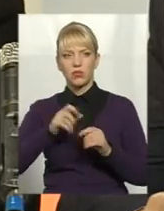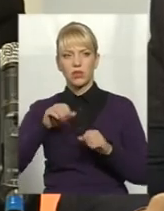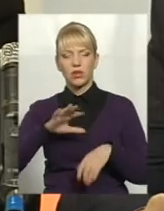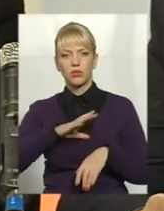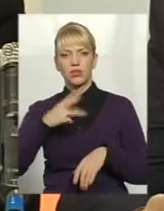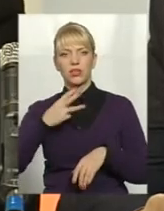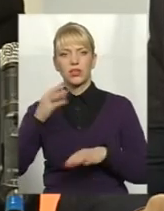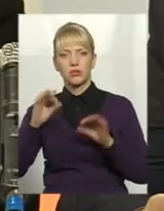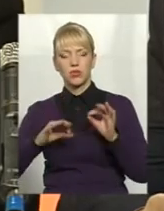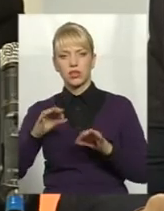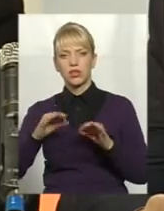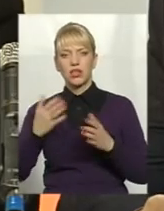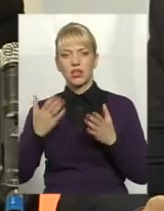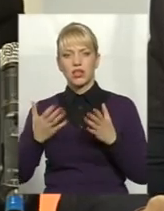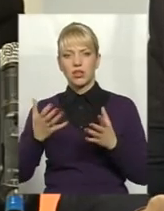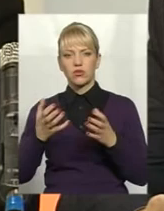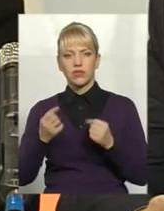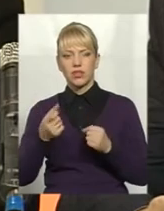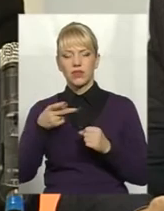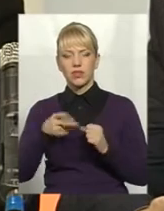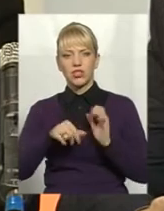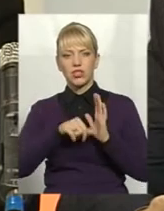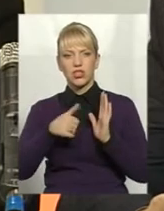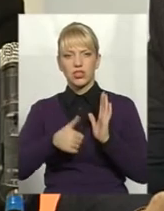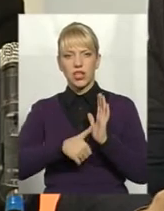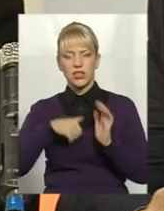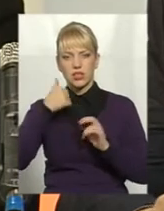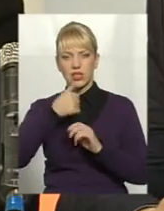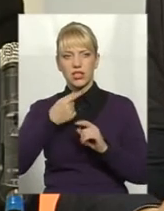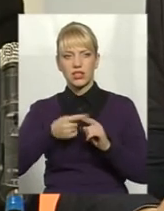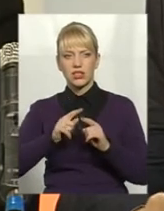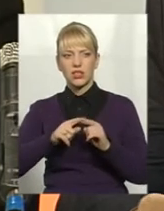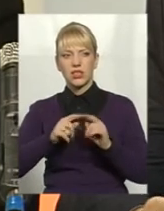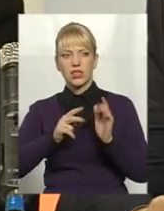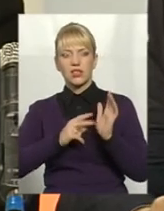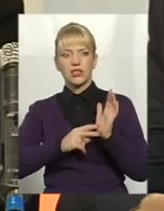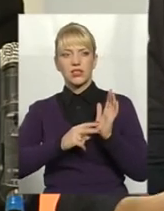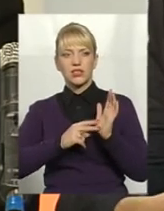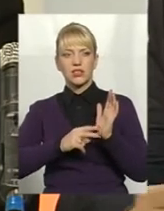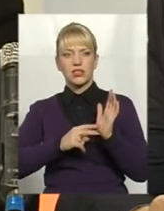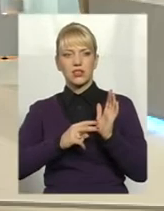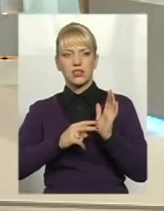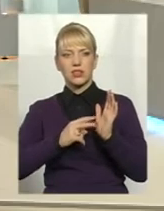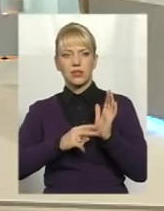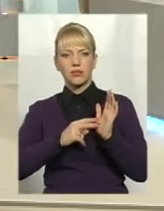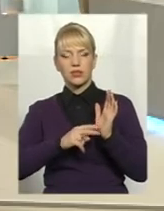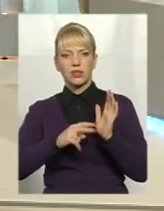Якщо взяти 2016 рік, вона знову складає 70%. Ось такі об'єми.